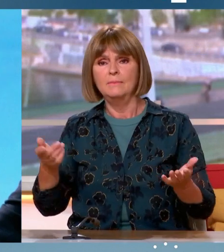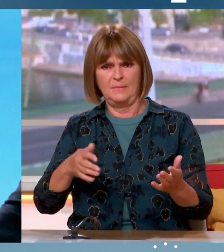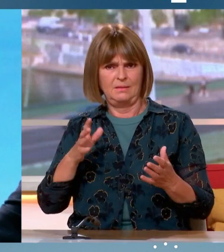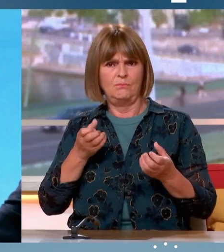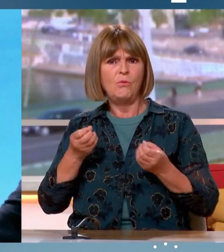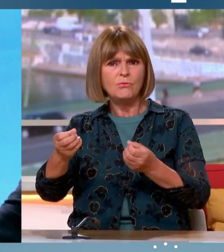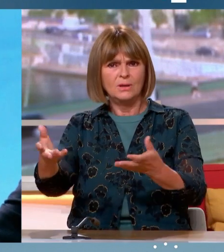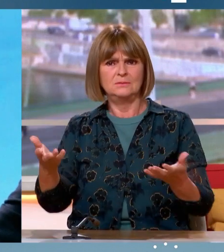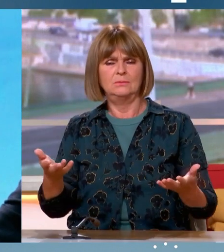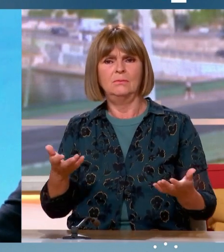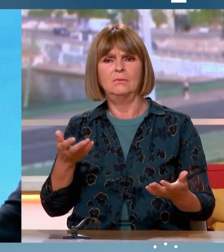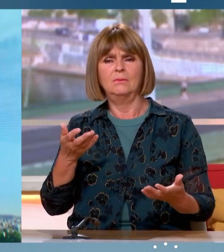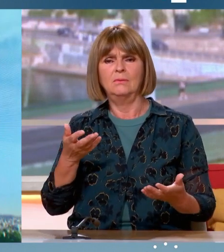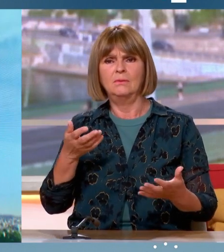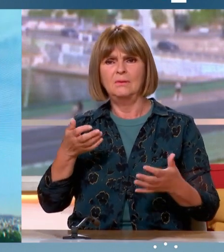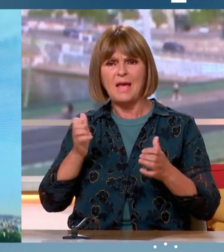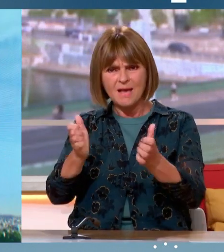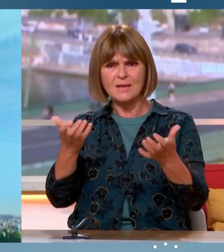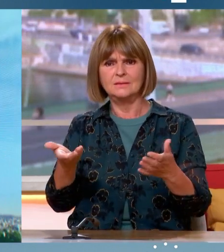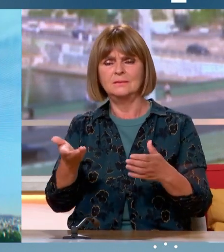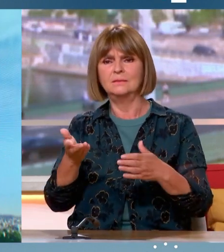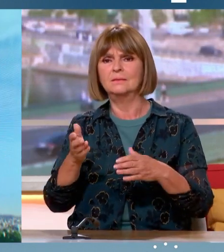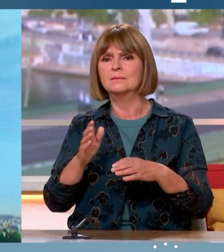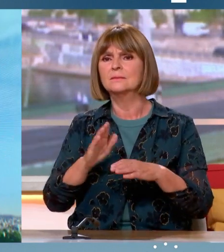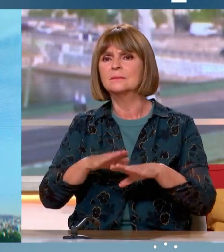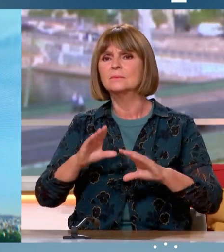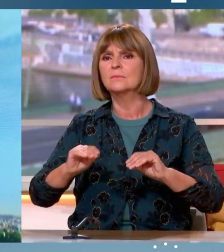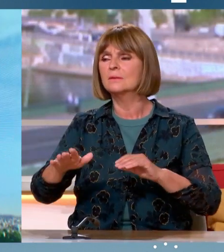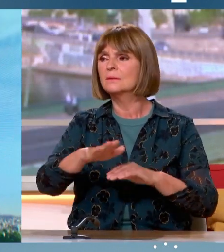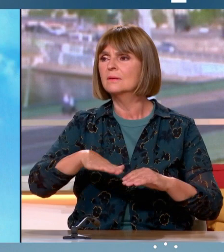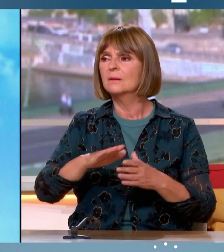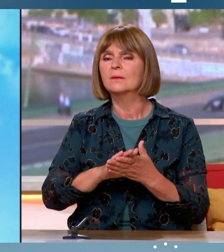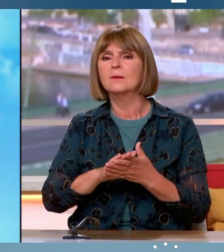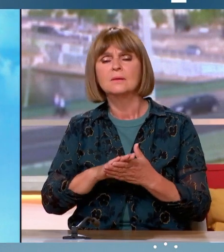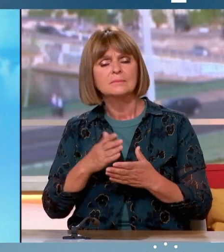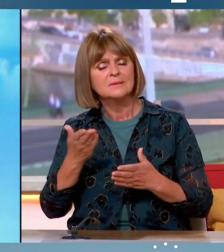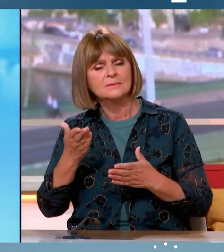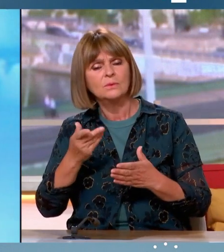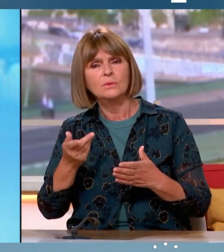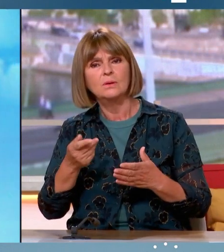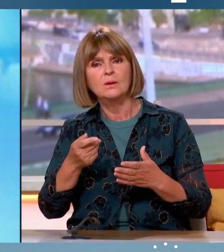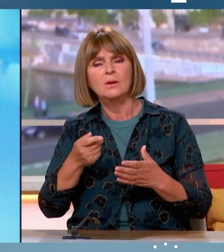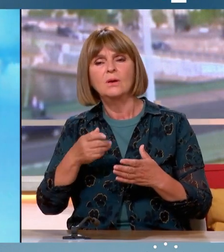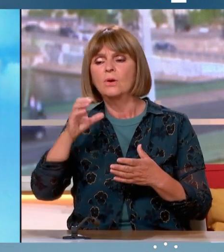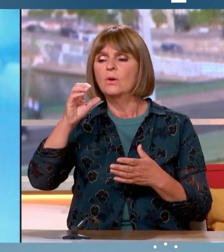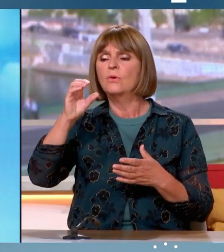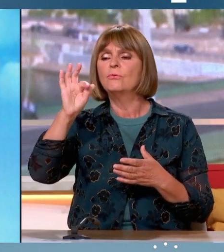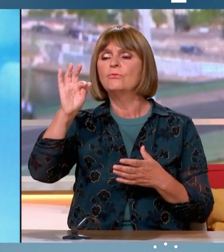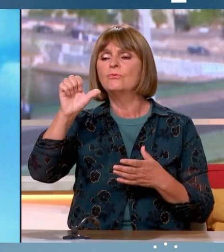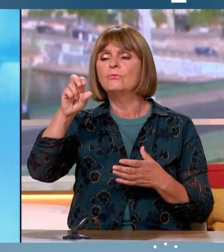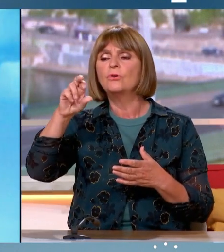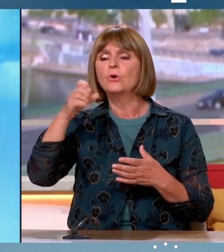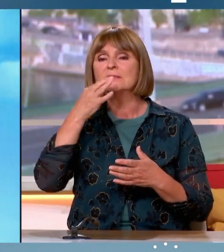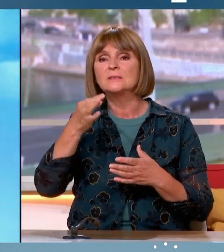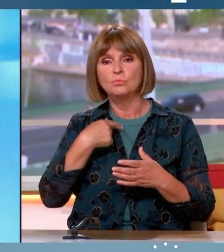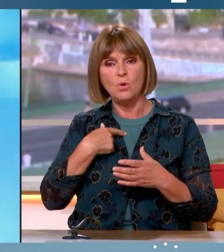provocation, la haine qu'on a derrière sur le terrain et notamment dans est comme ça dans ce courant-là aujourd'hui ? Lorsqu'Olivier Fort dit par exemple « moi je ne suis pas d'extrême